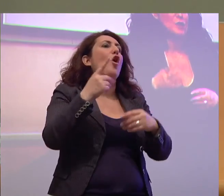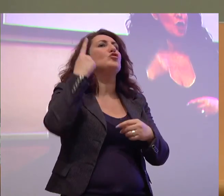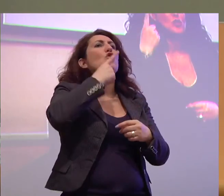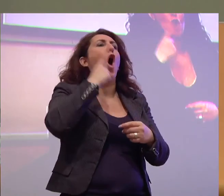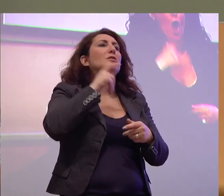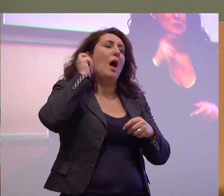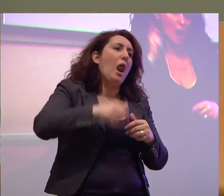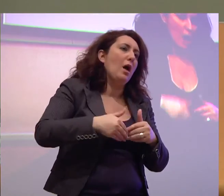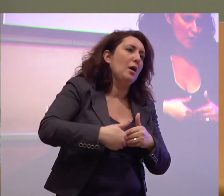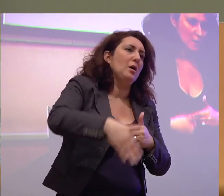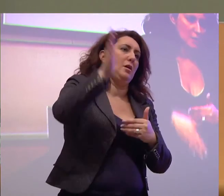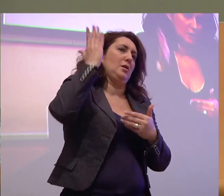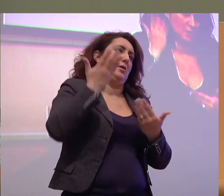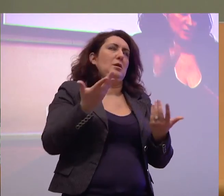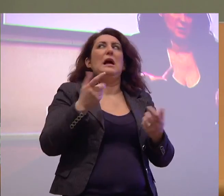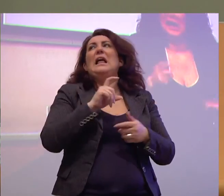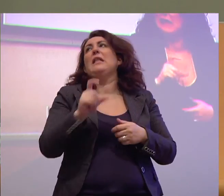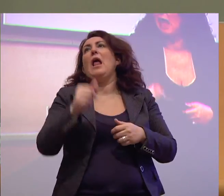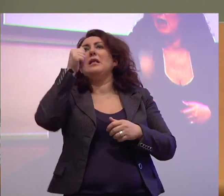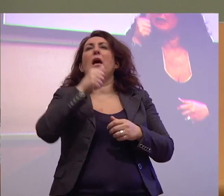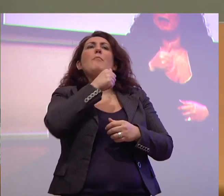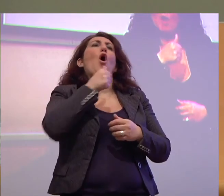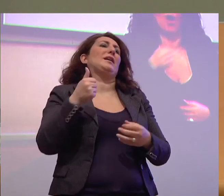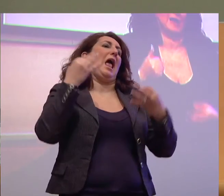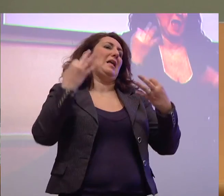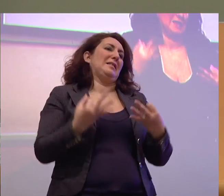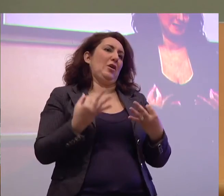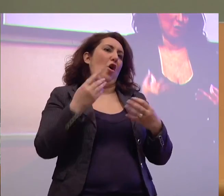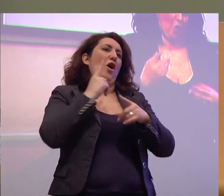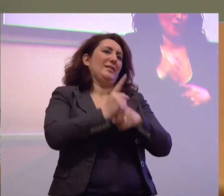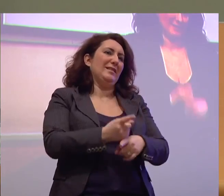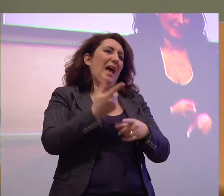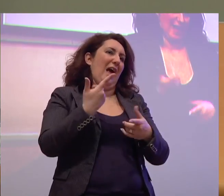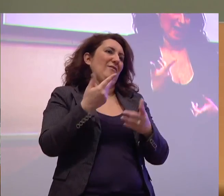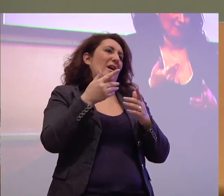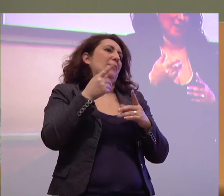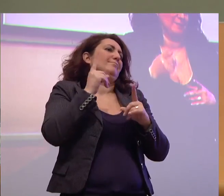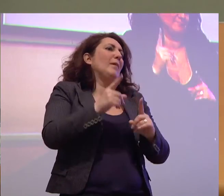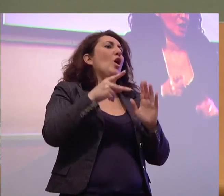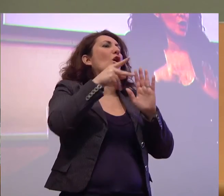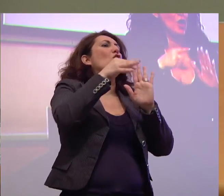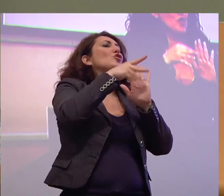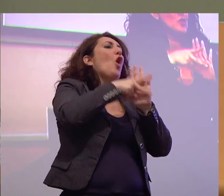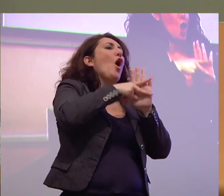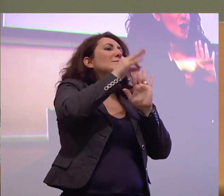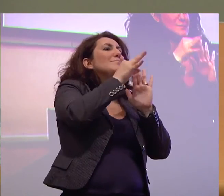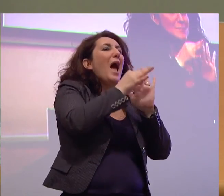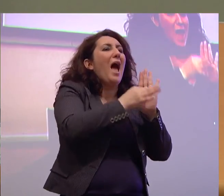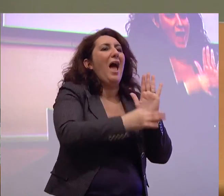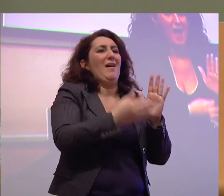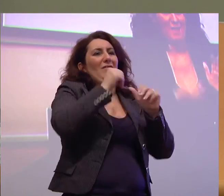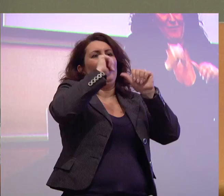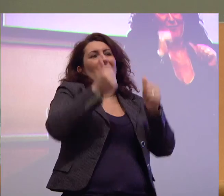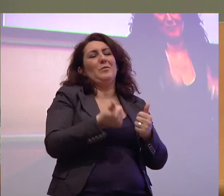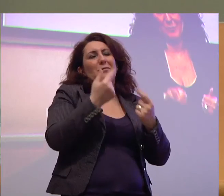che in un Paese democratico come il nostro deve poter procedere e quindi affrontare e risolvere i problemi dei cittadini perché poi questi sono